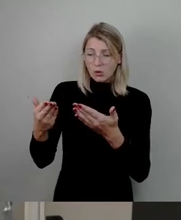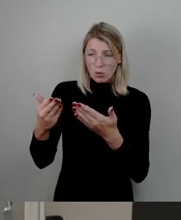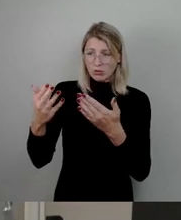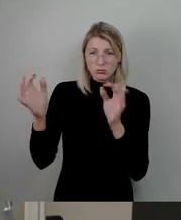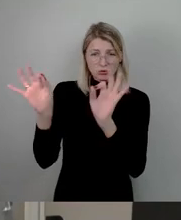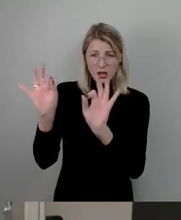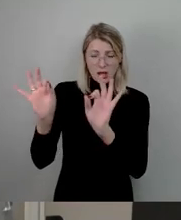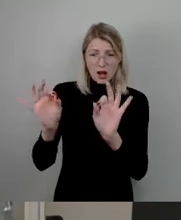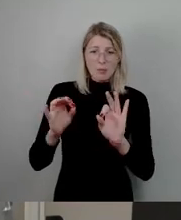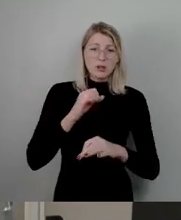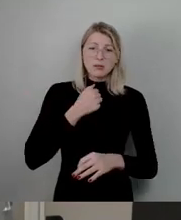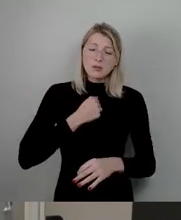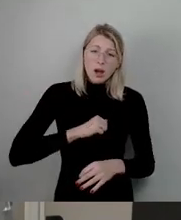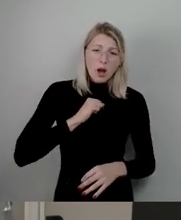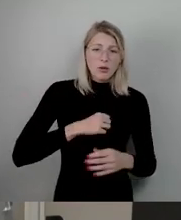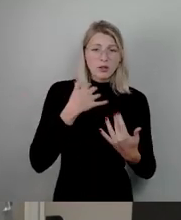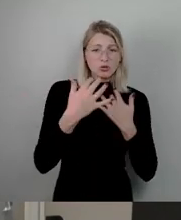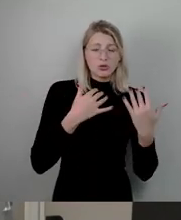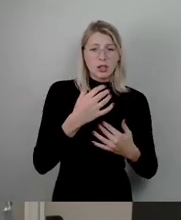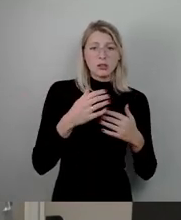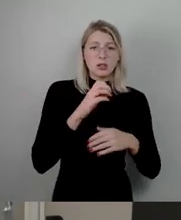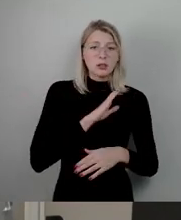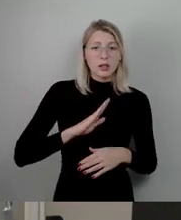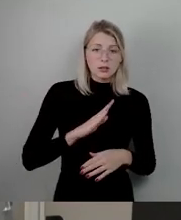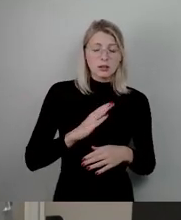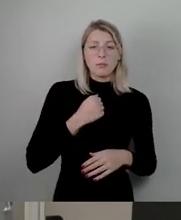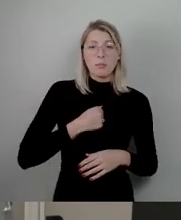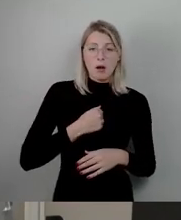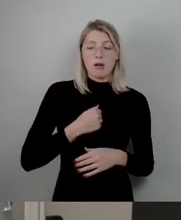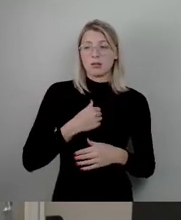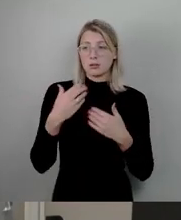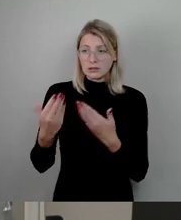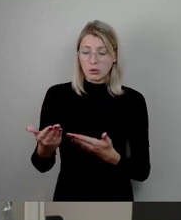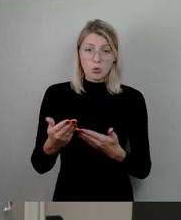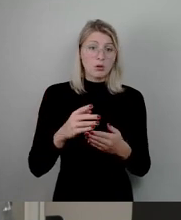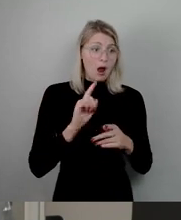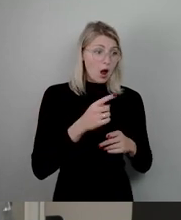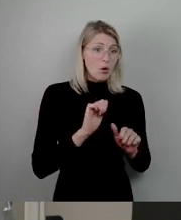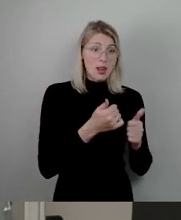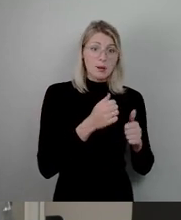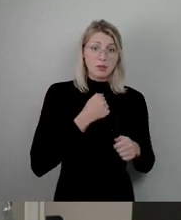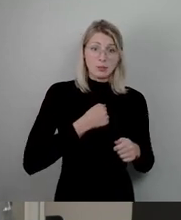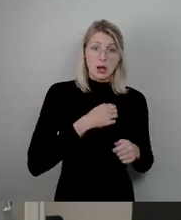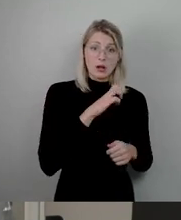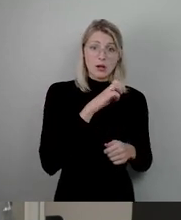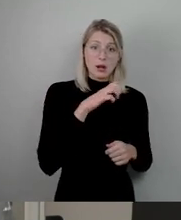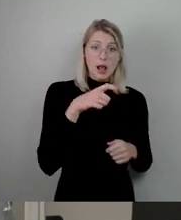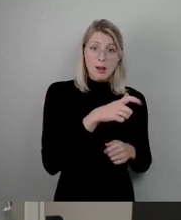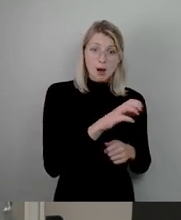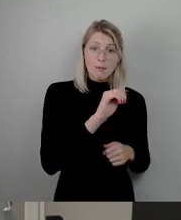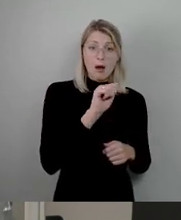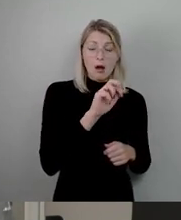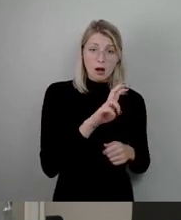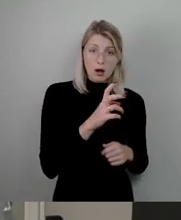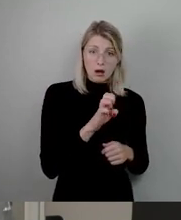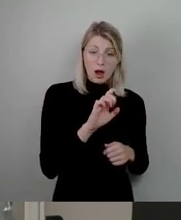Sachsenbades, die soll sich mit dem Erlebnisbad Elbermare nicht wiederholen. Und deshalb haben wir Ihnen auch noch